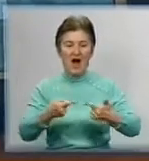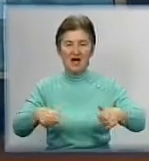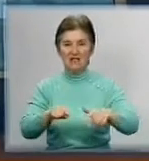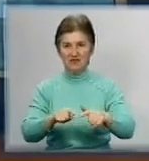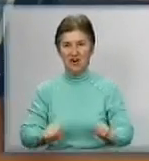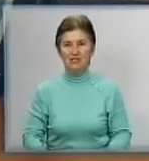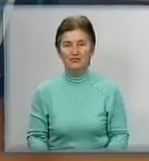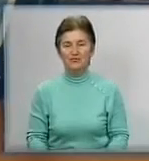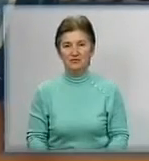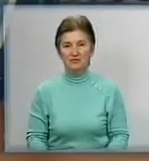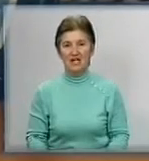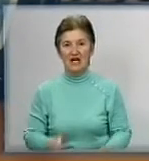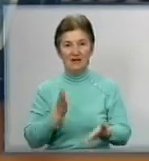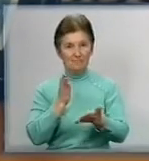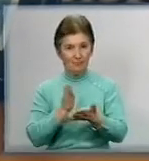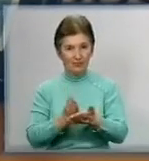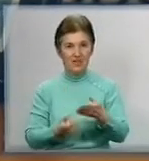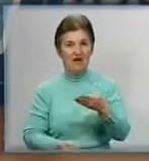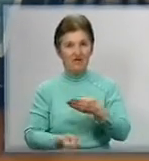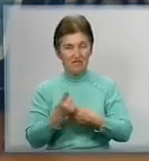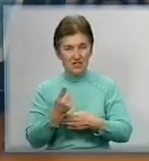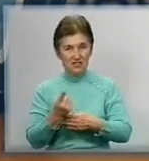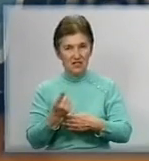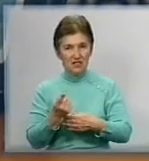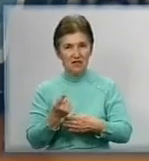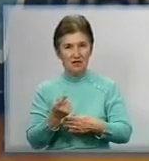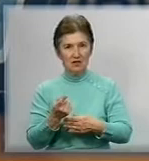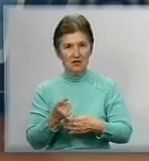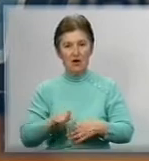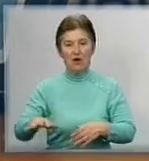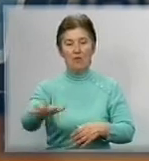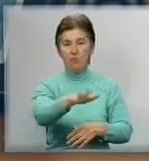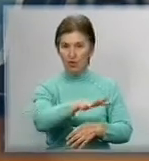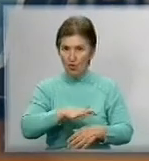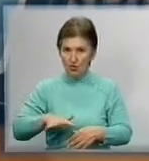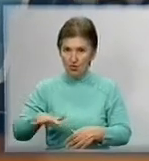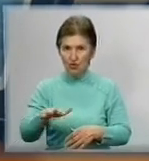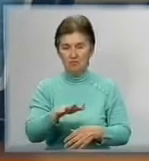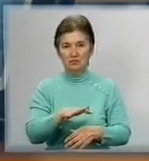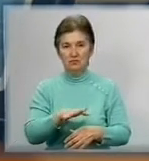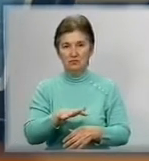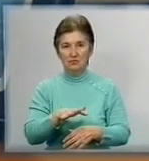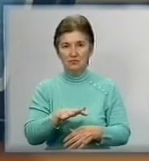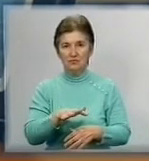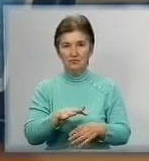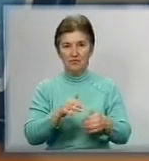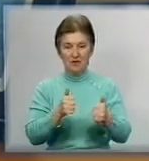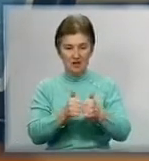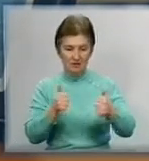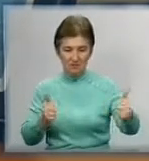Є також можливість помірити площу, відстані,